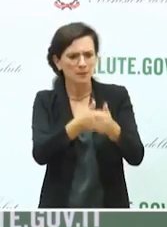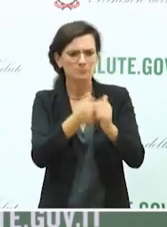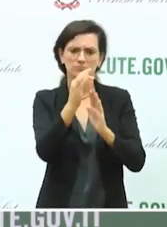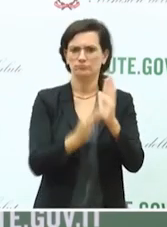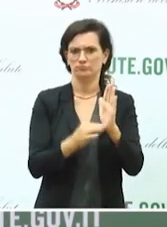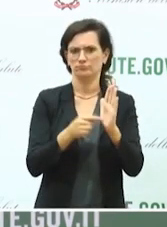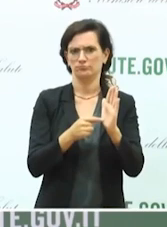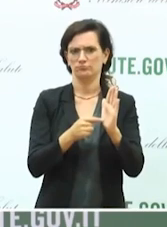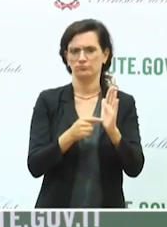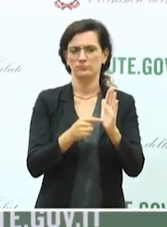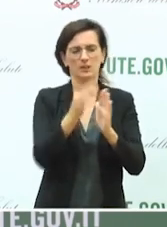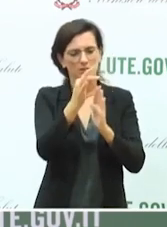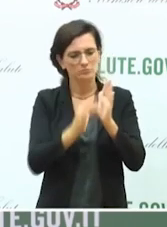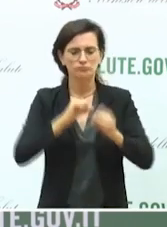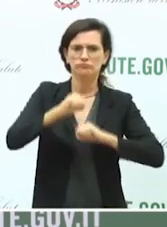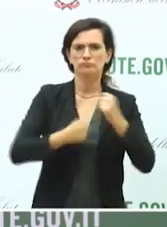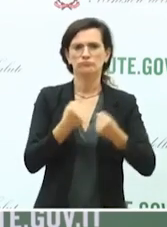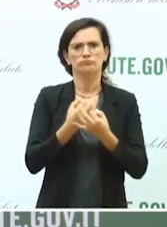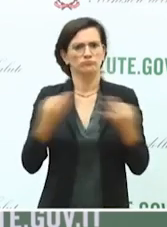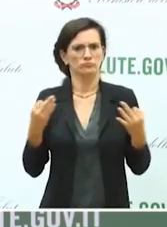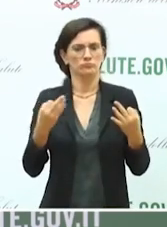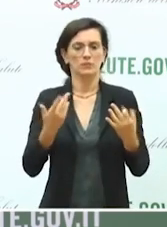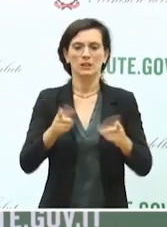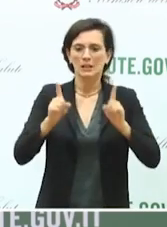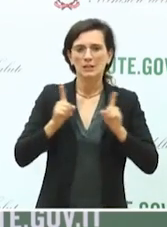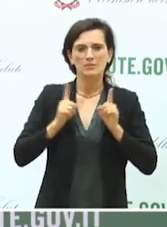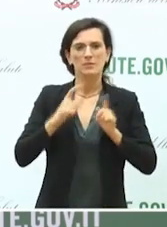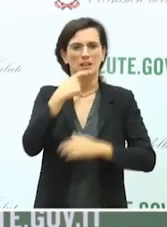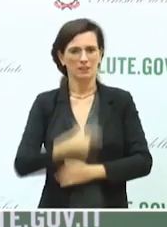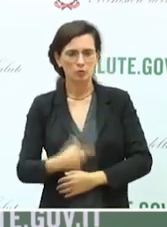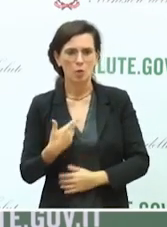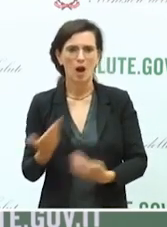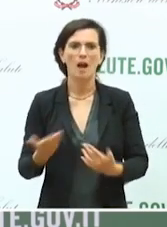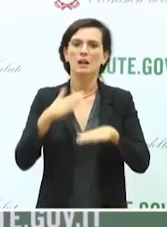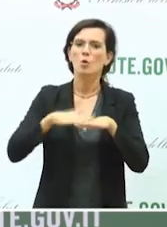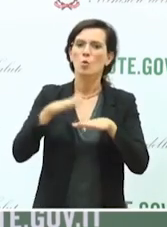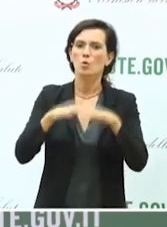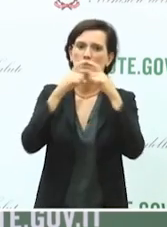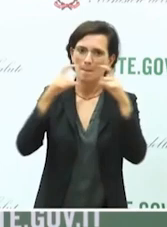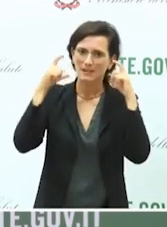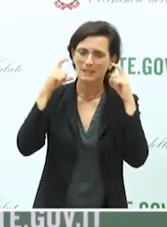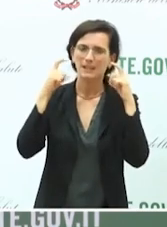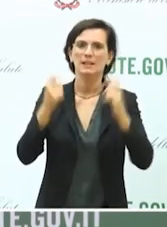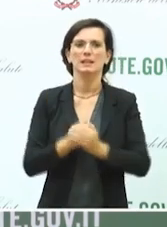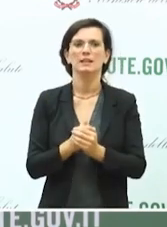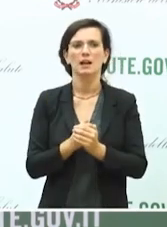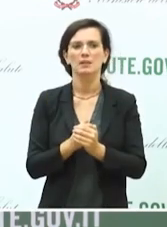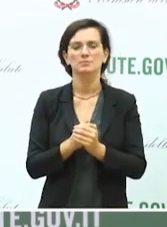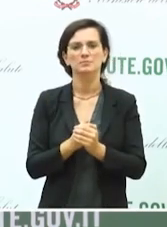buonsenso in atto, come alcune misure di protezione individuale, l'uso della mascherina